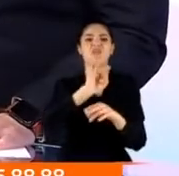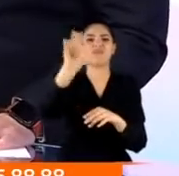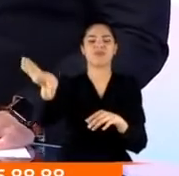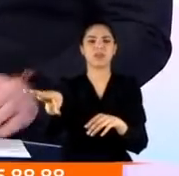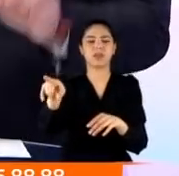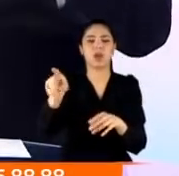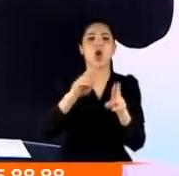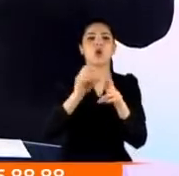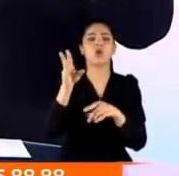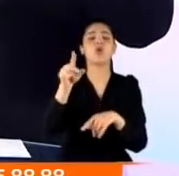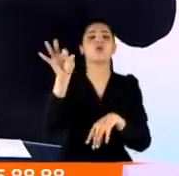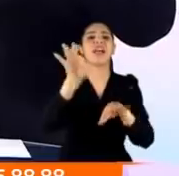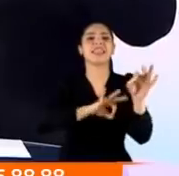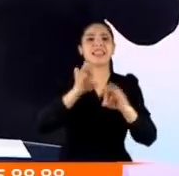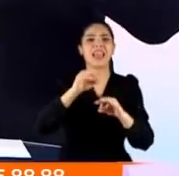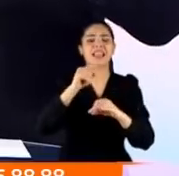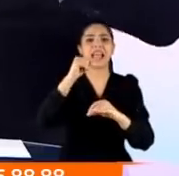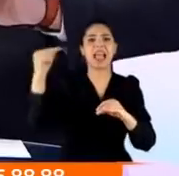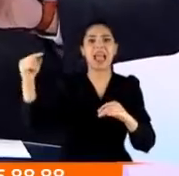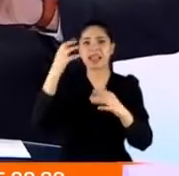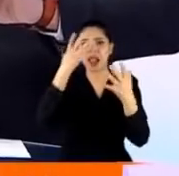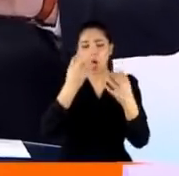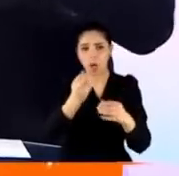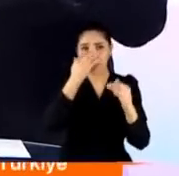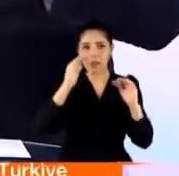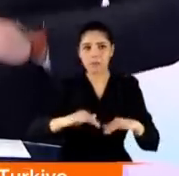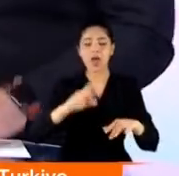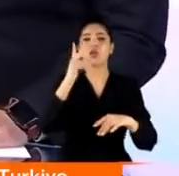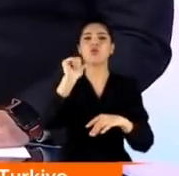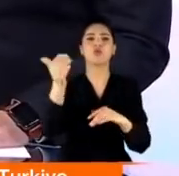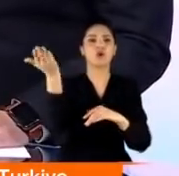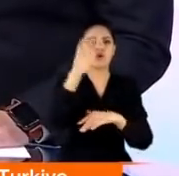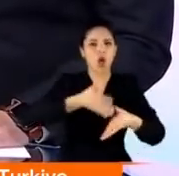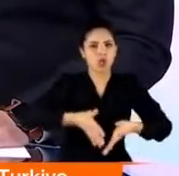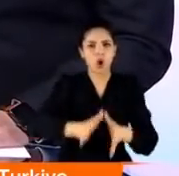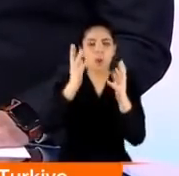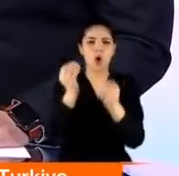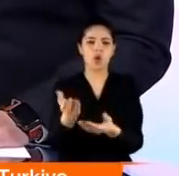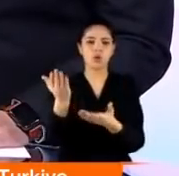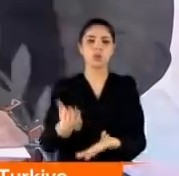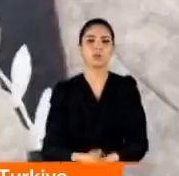yakalandı. Covid-19 testinin negatifi dönmesini bekledi ve 3 gün sonra doğum alındı.